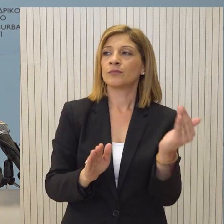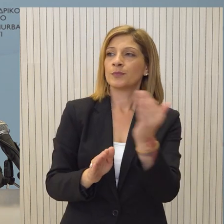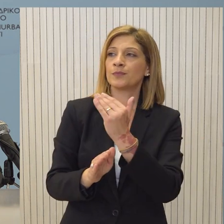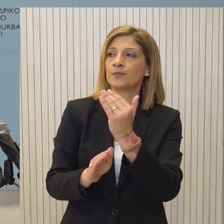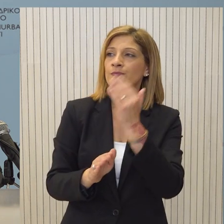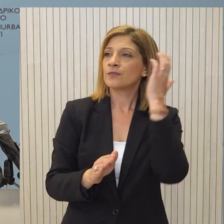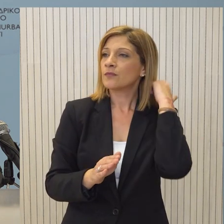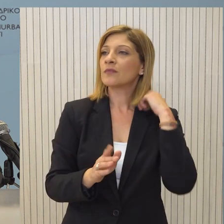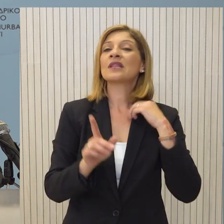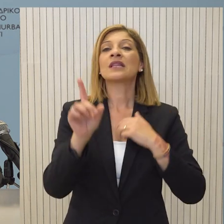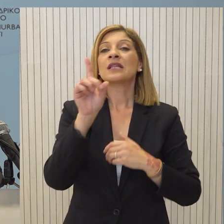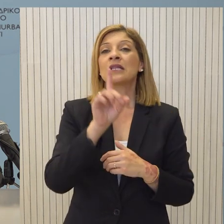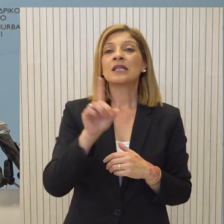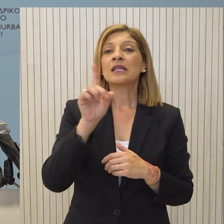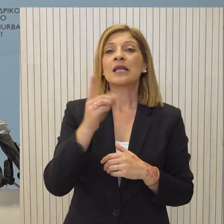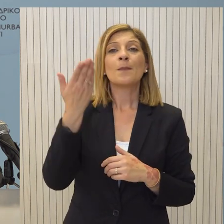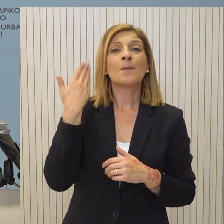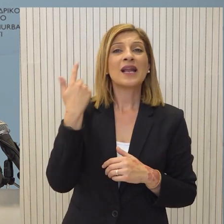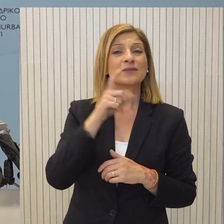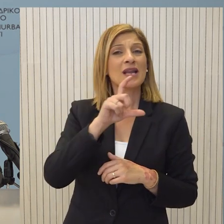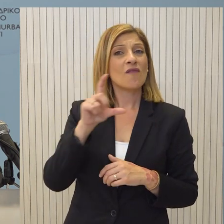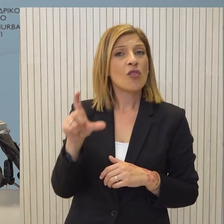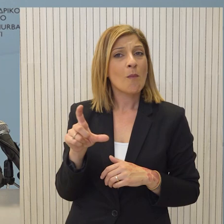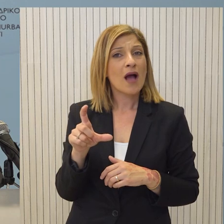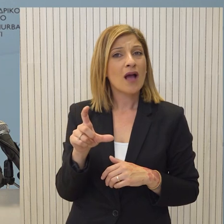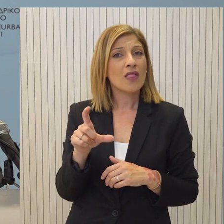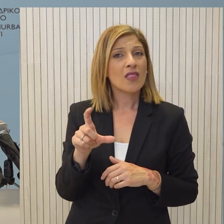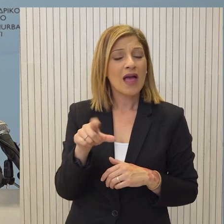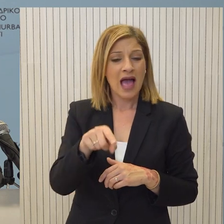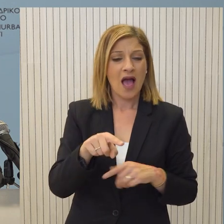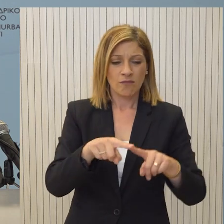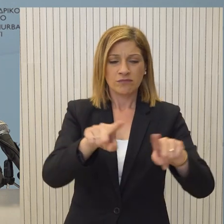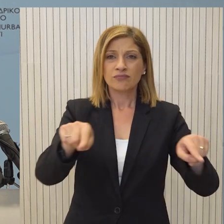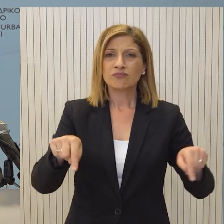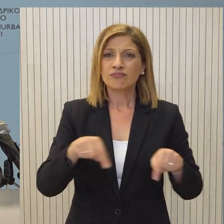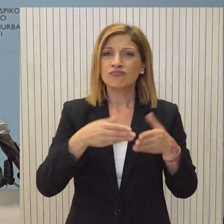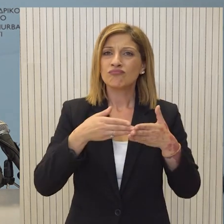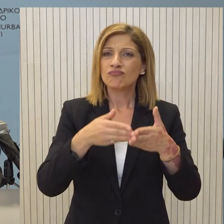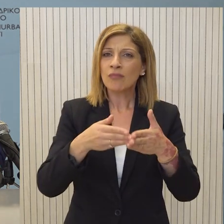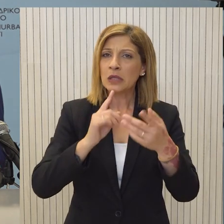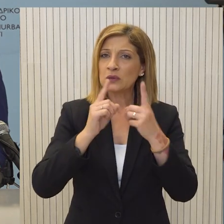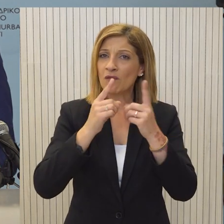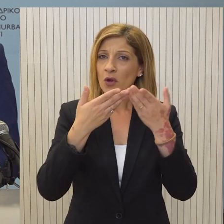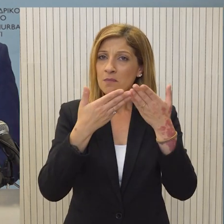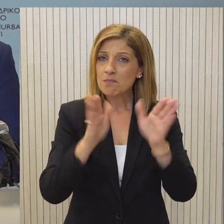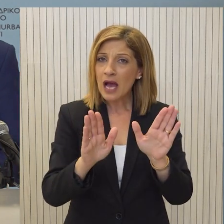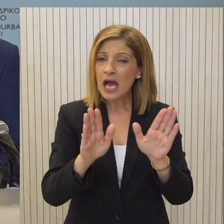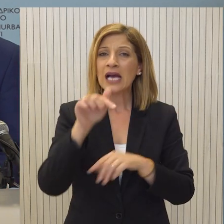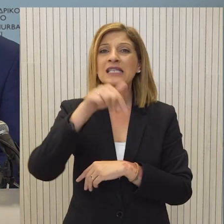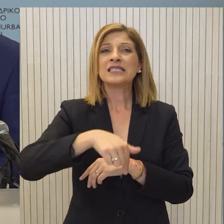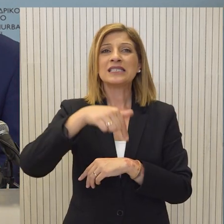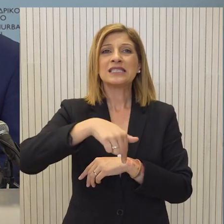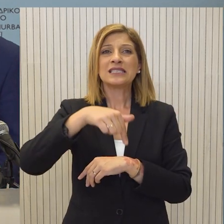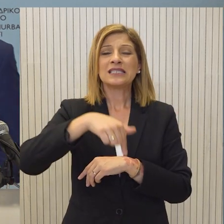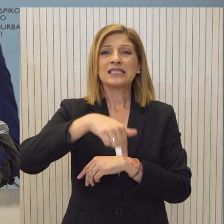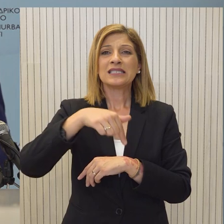όμως, αφήθηκε να πρεχθεί την περασμένια προβάλλα ότι η πρώτη μονάδα είχε συμφωνηθεί. Είναι η συνέχεια που δεν έδωσε ο